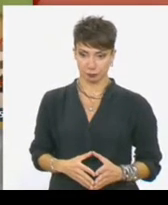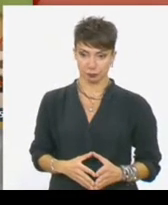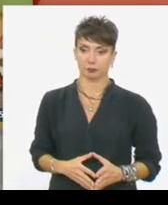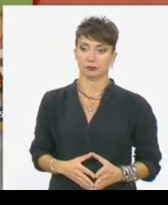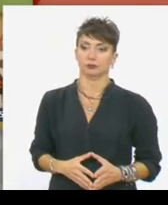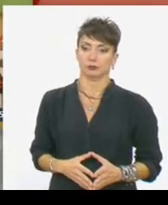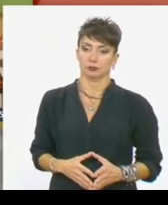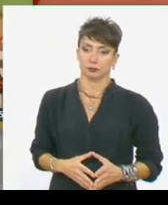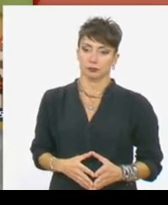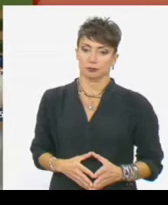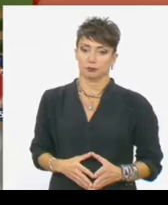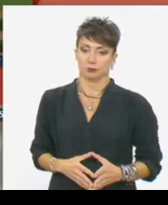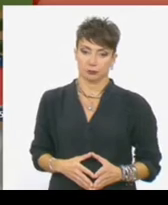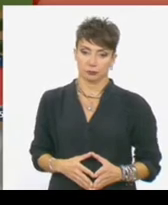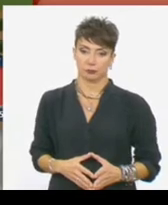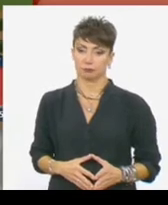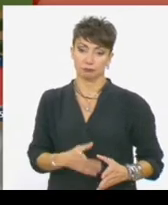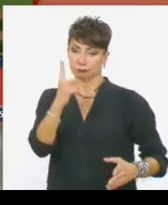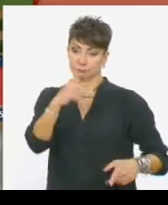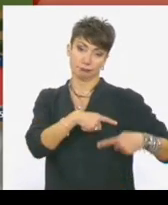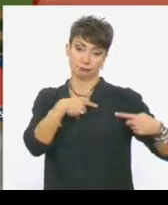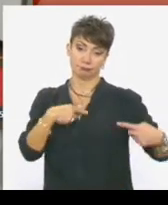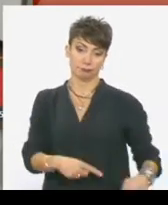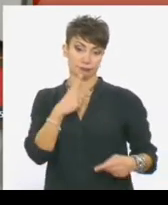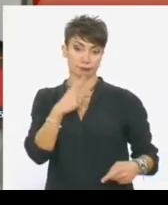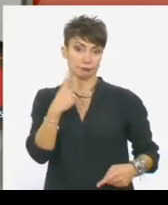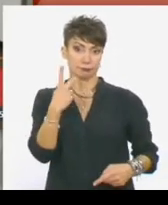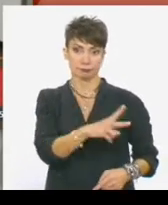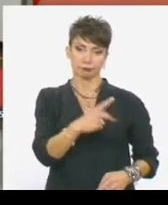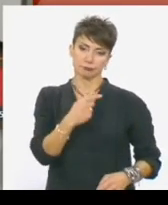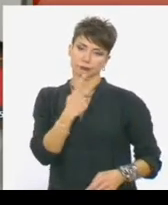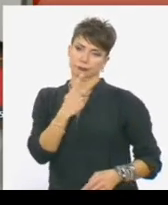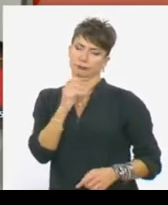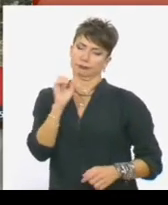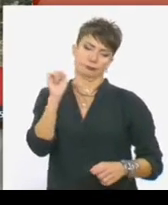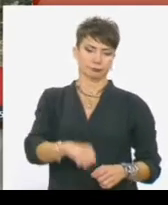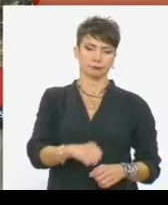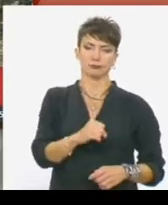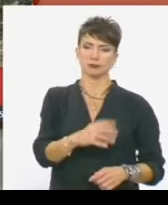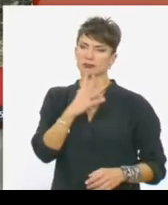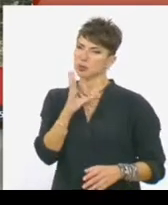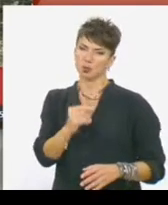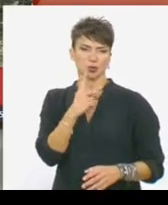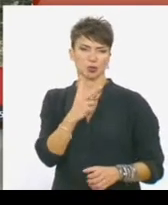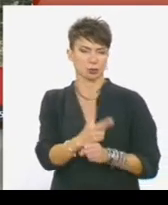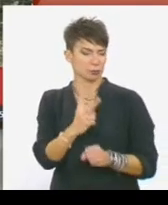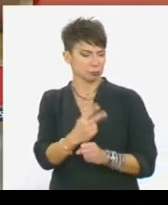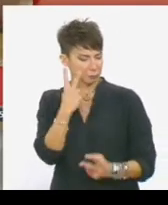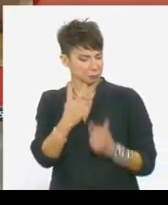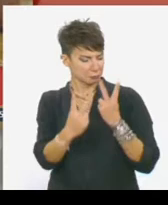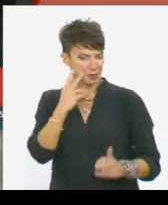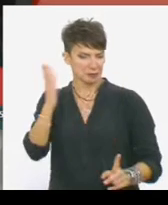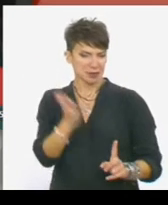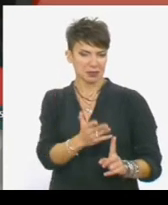Εκτός όμως από τους γονείς και ένας πρώην εθελοντής κυβωτού, ενισχύει τα όσα καταγγέλλονται για σεξουαλική κακοποίηση και βίαιες